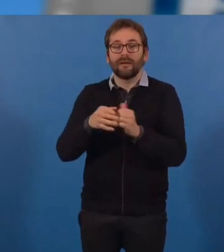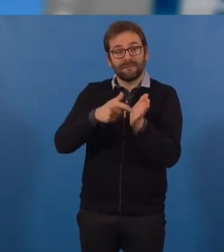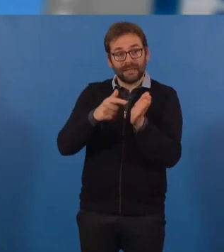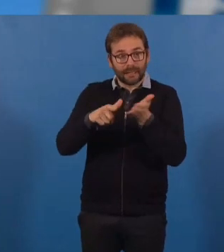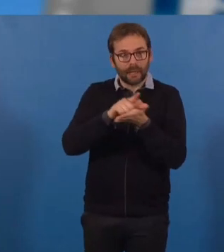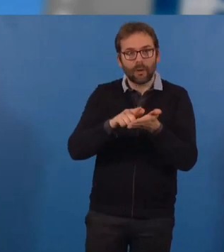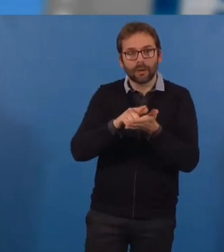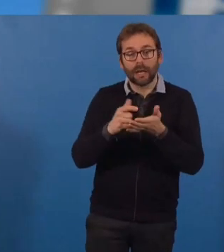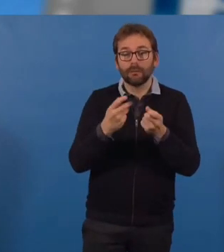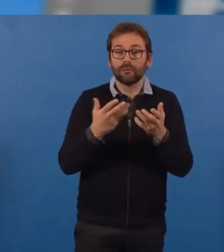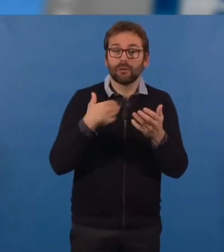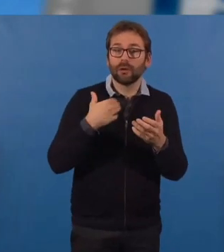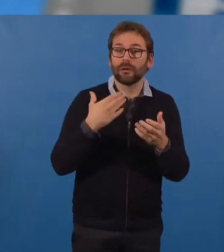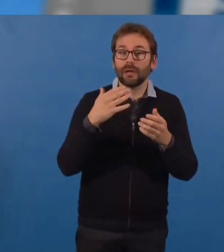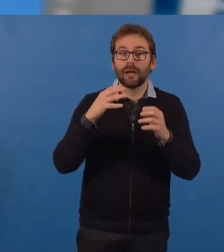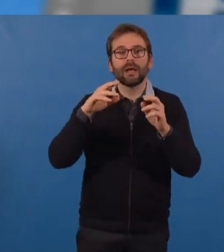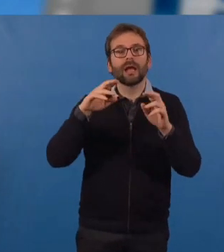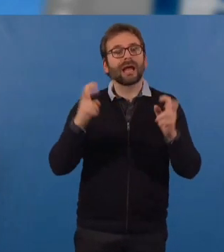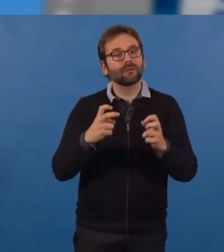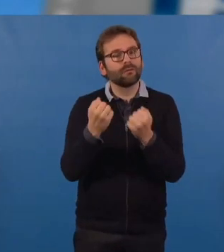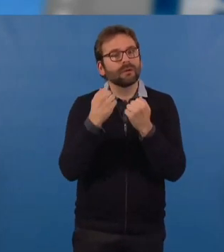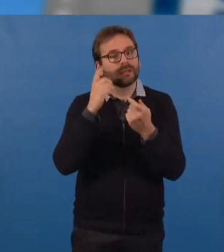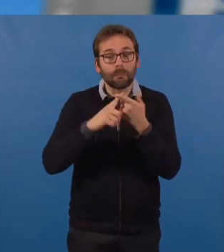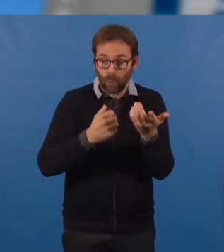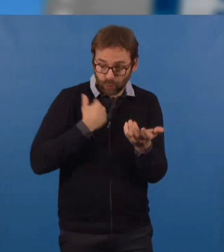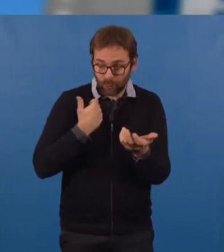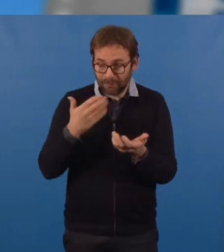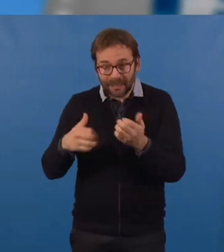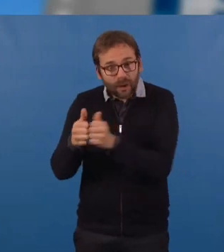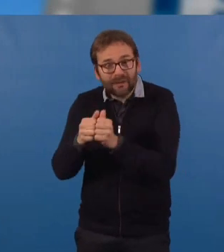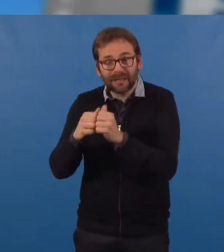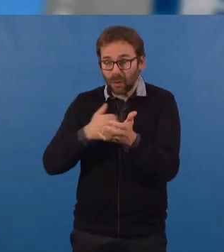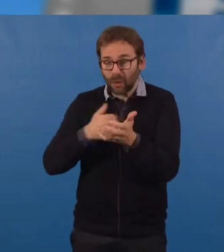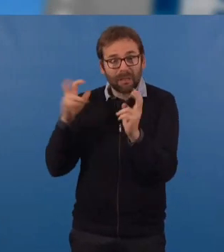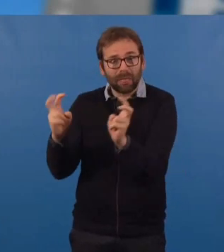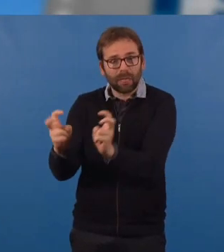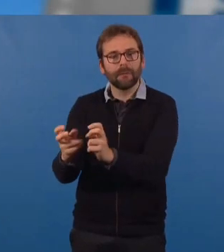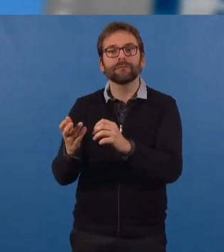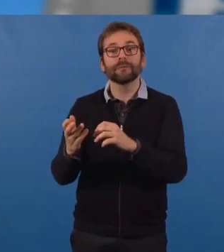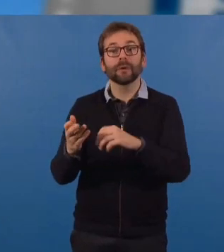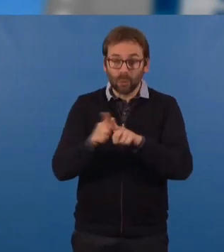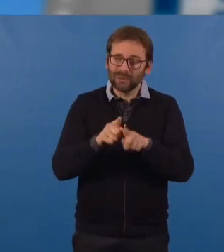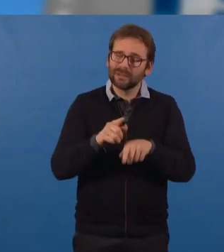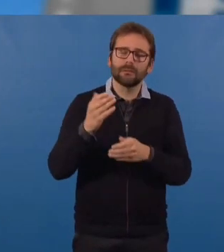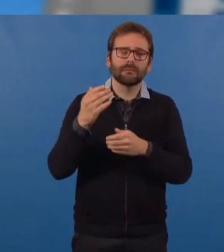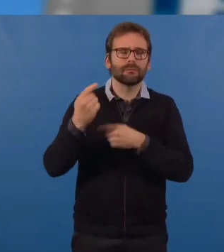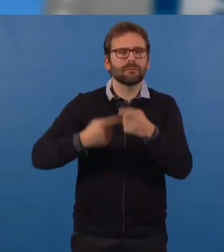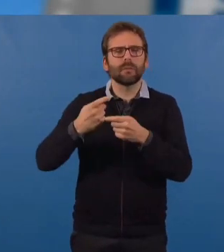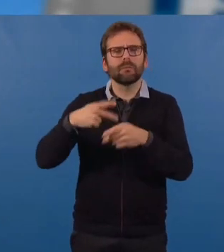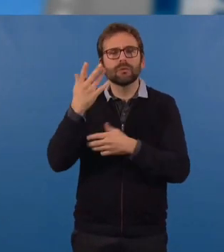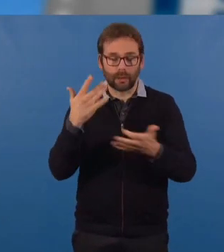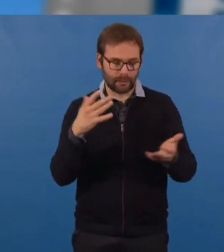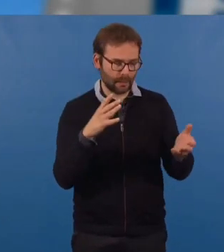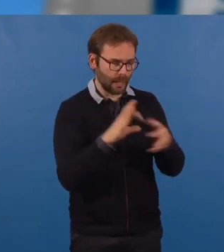qui entraînent la réduction forte de l'autonomie de nos collectivités, tout en amenuisant aussi toujours plus le lien entre